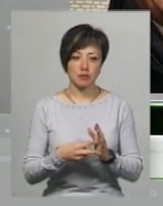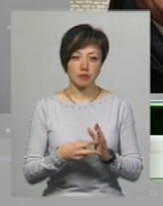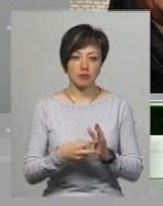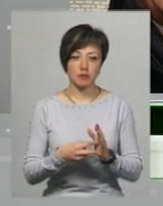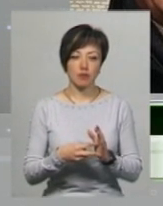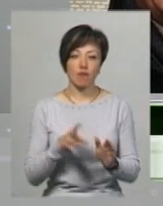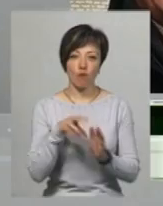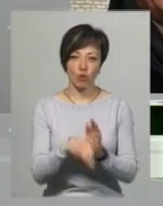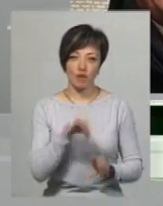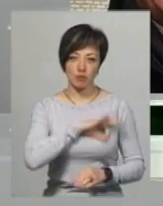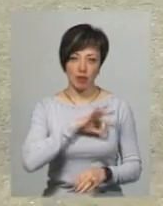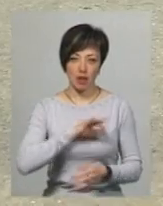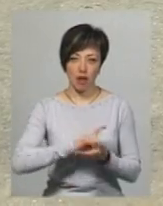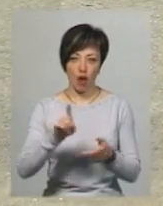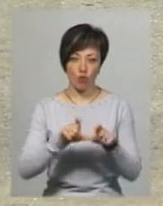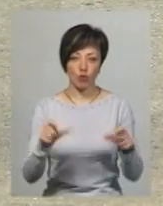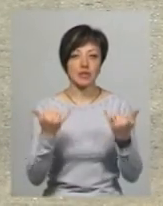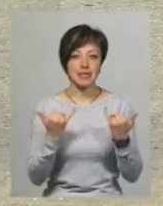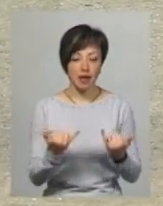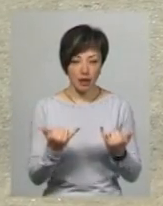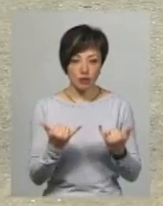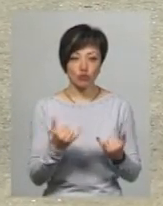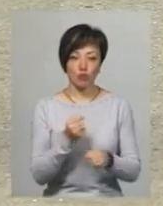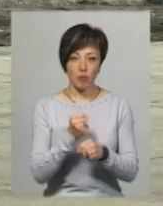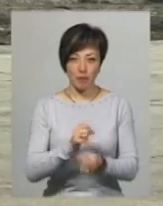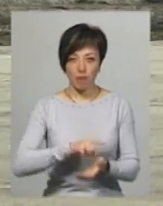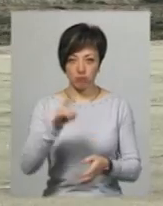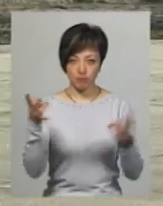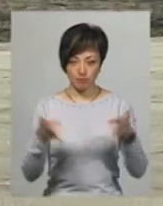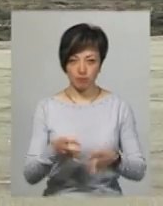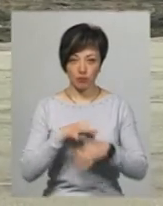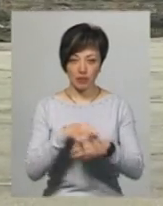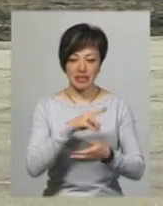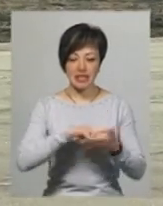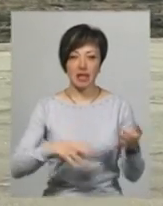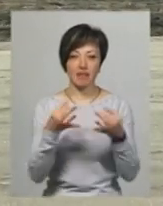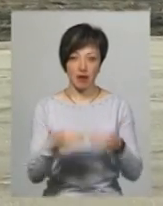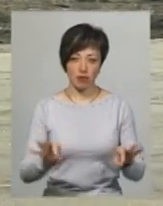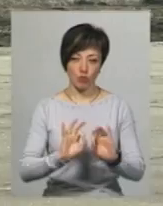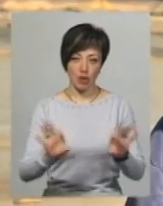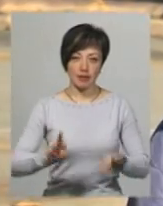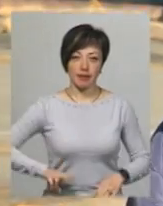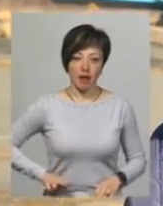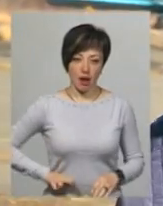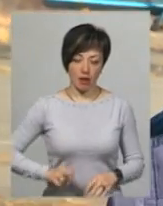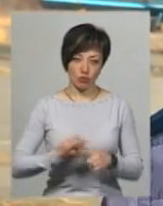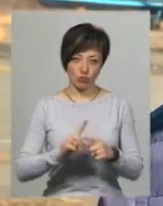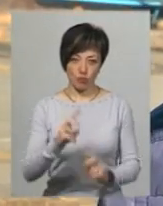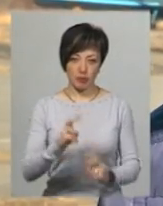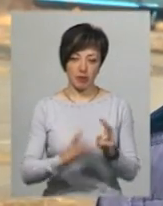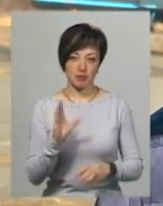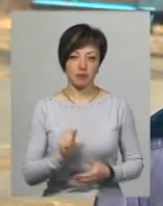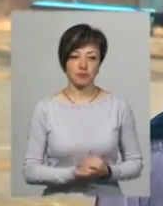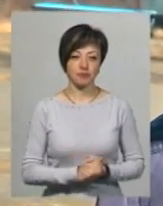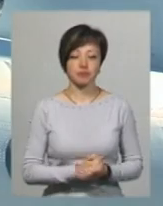експлуатацію аеропорту. Зараз для здійснення польотів аеропорту потрібно провести сертифікацію, пояснює директор комунального підприємства